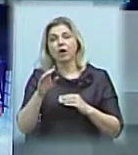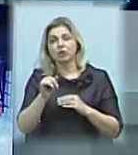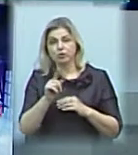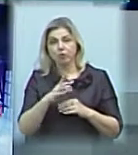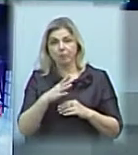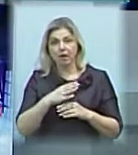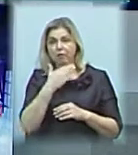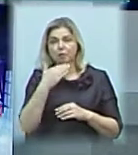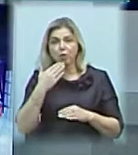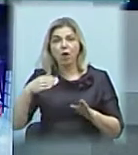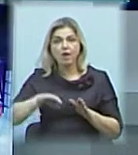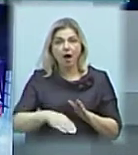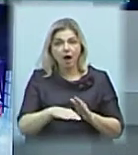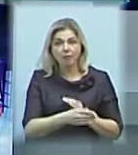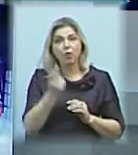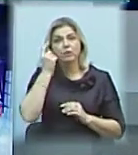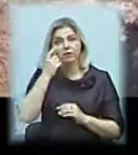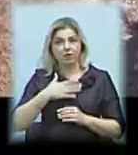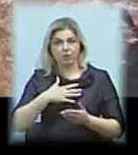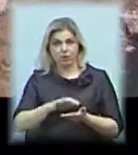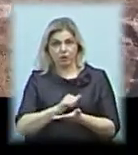ямами, дізнавались наші журналісти.